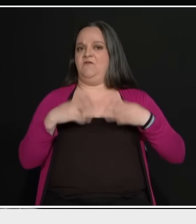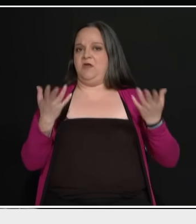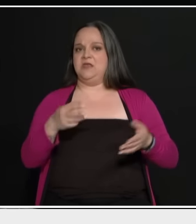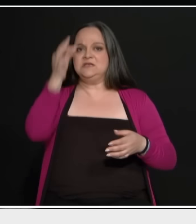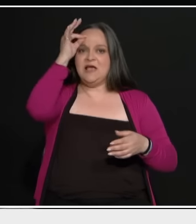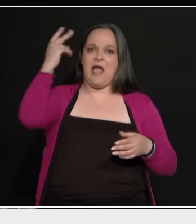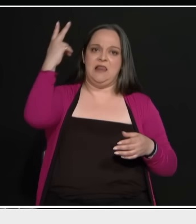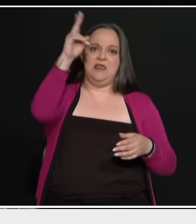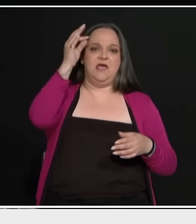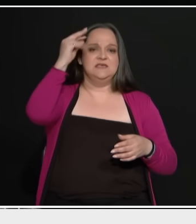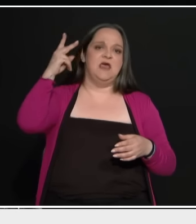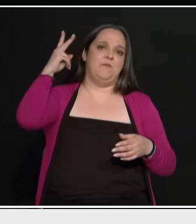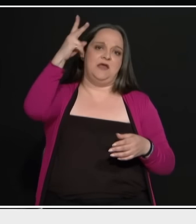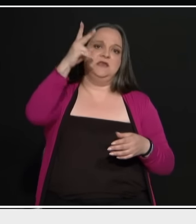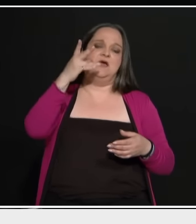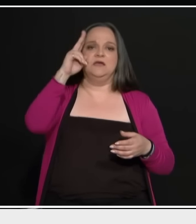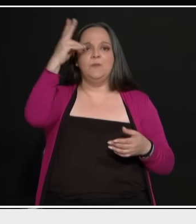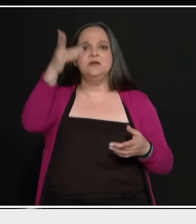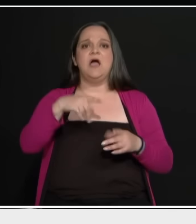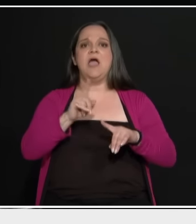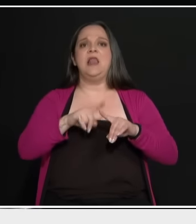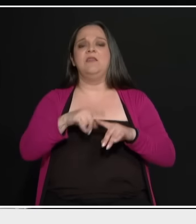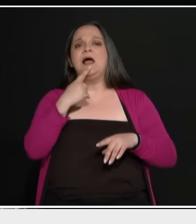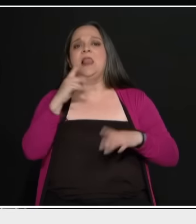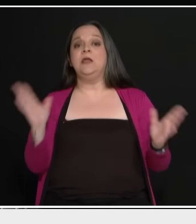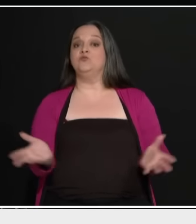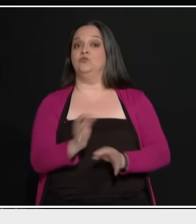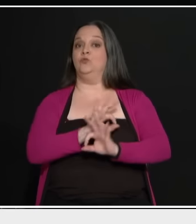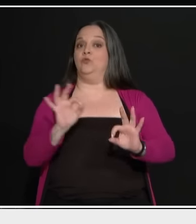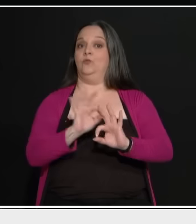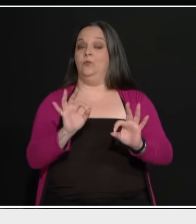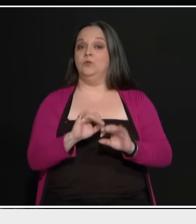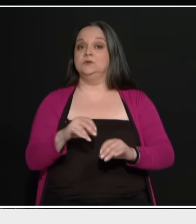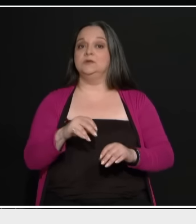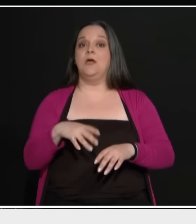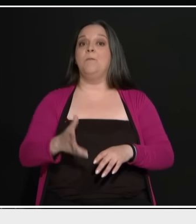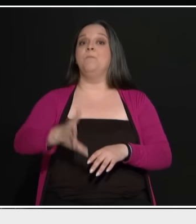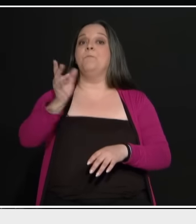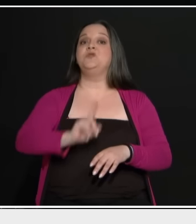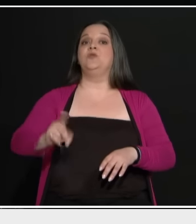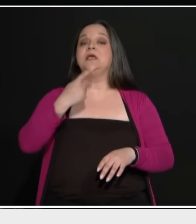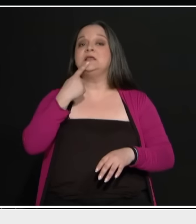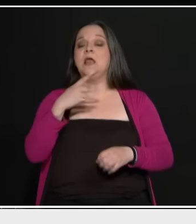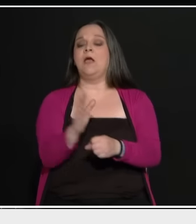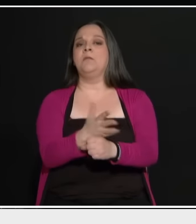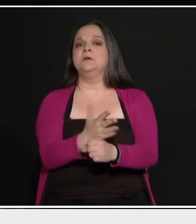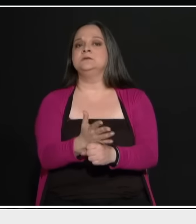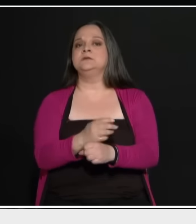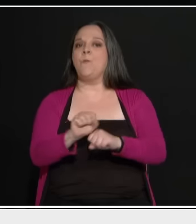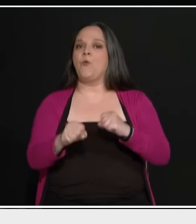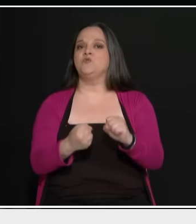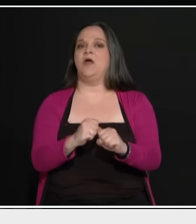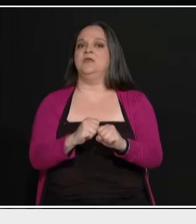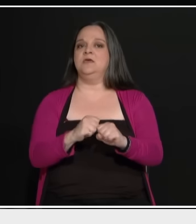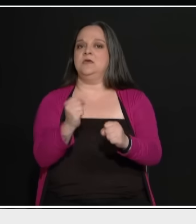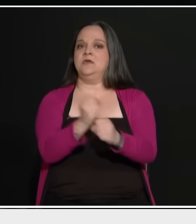Γερμανία, Ελλάδα. Ας λένε ότι πάνε καλά. Και ο Μητσοτάκης λέει ότι πολεμάει την ανεργία. Όμως η ανεργία